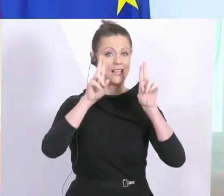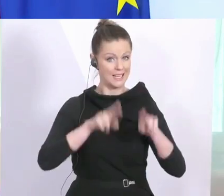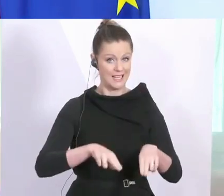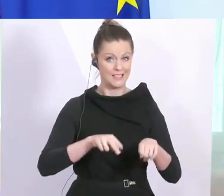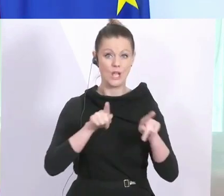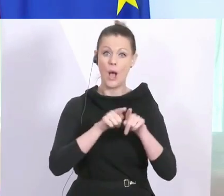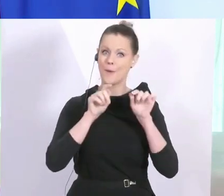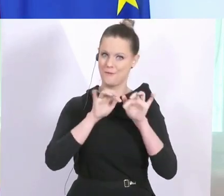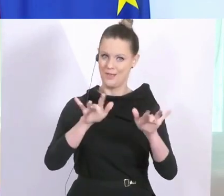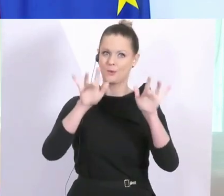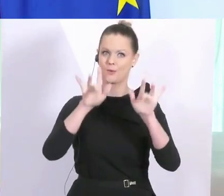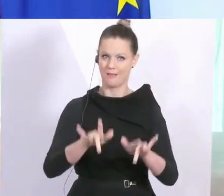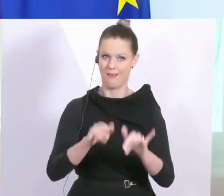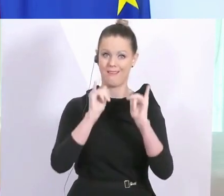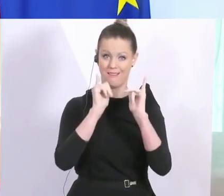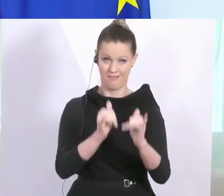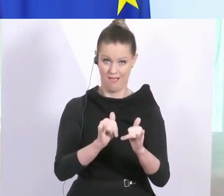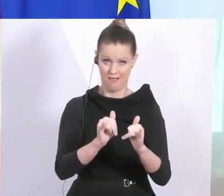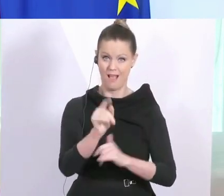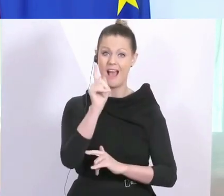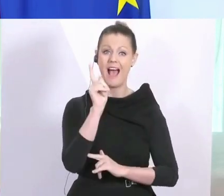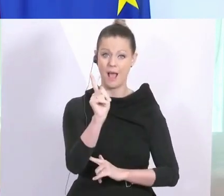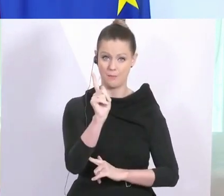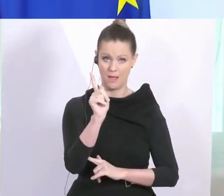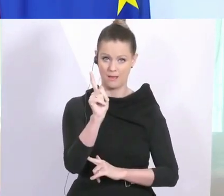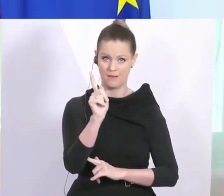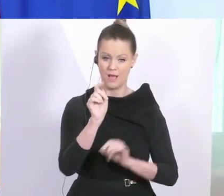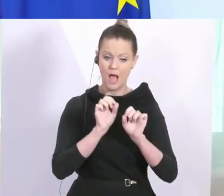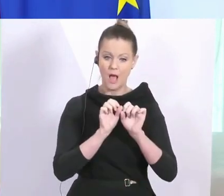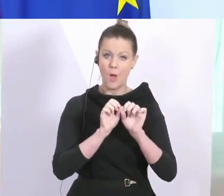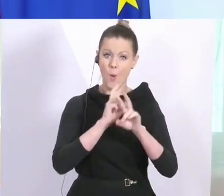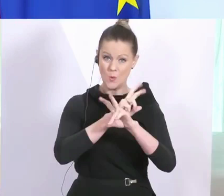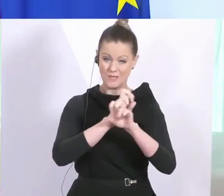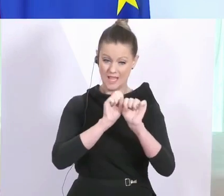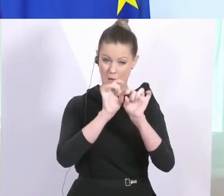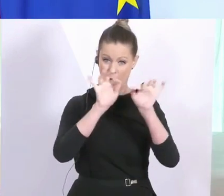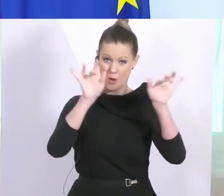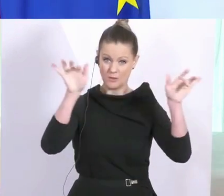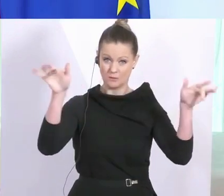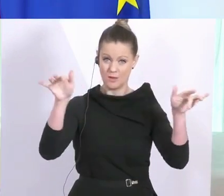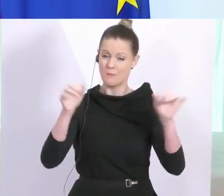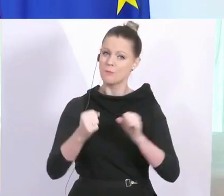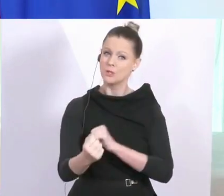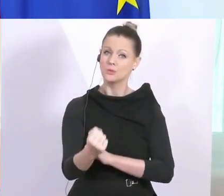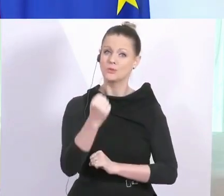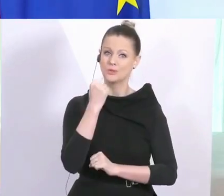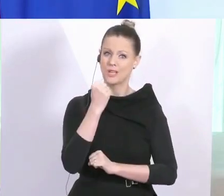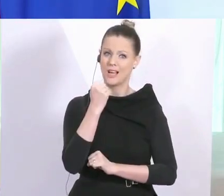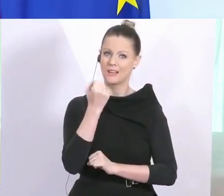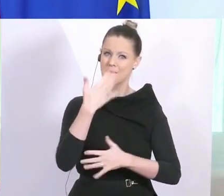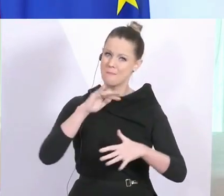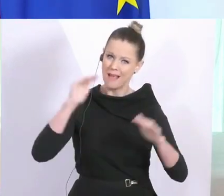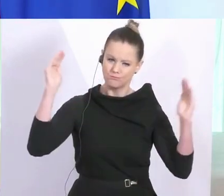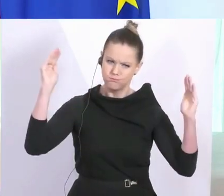sondern sie wirken auch. Aber wir müssen die Ausbreitung in Österreich deutlich stärker und weiter